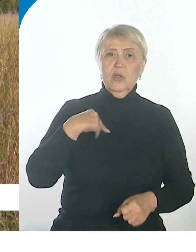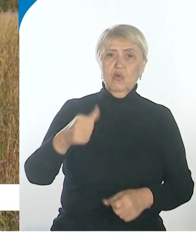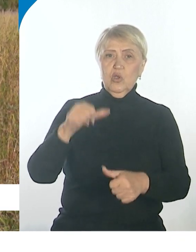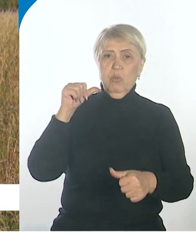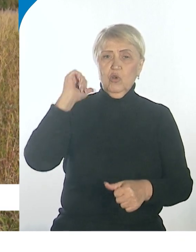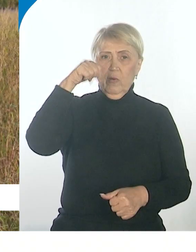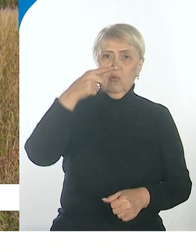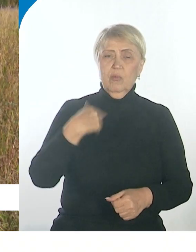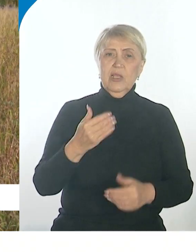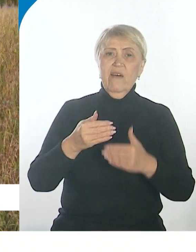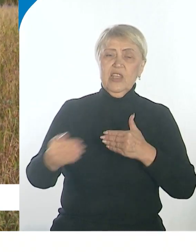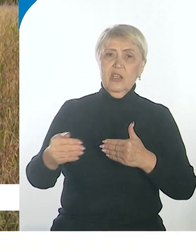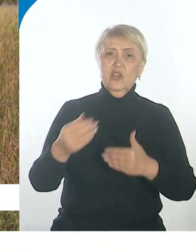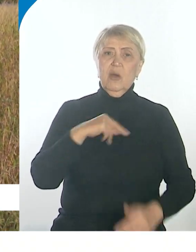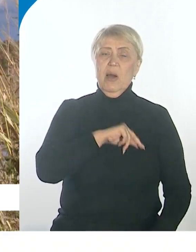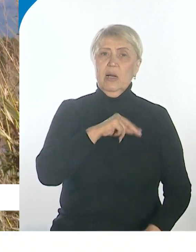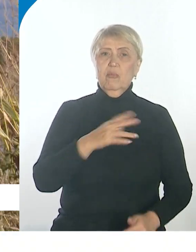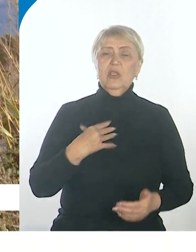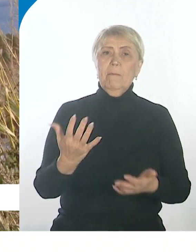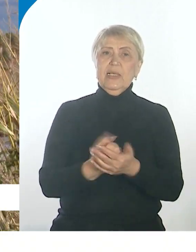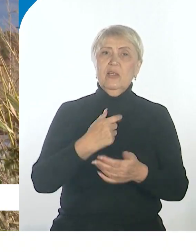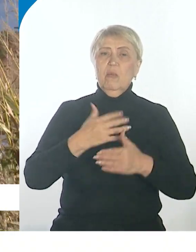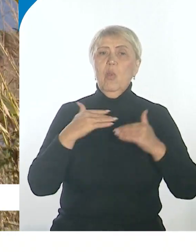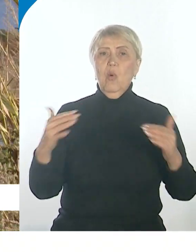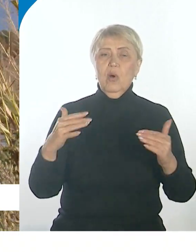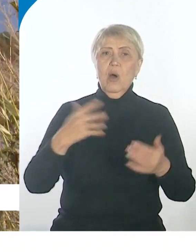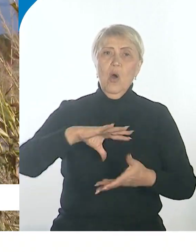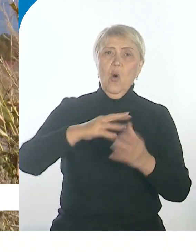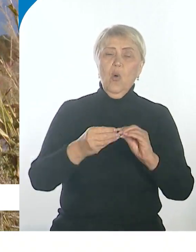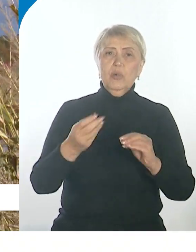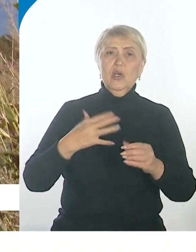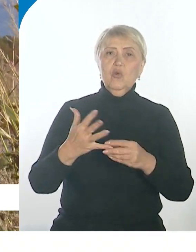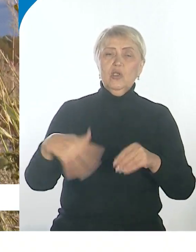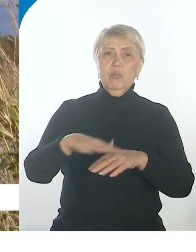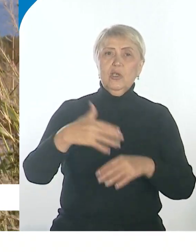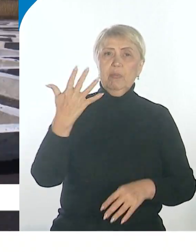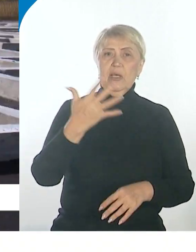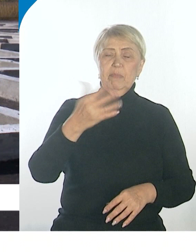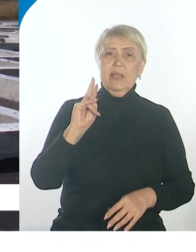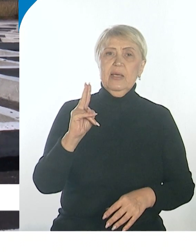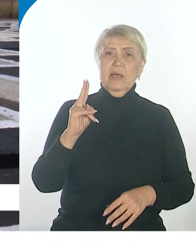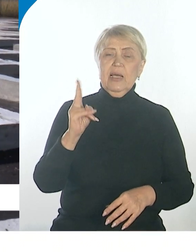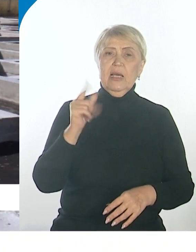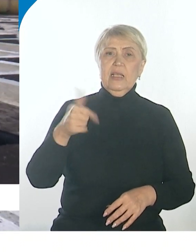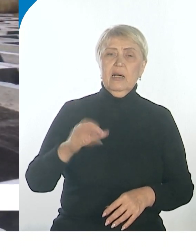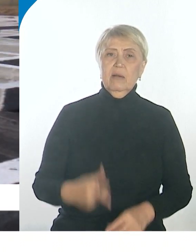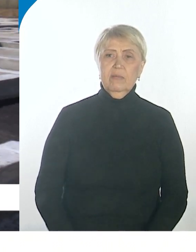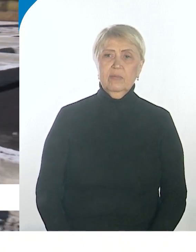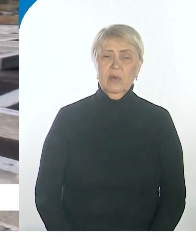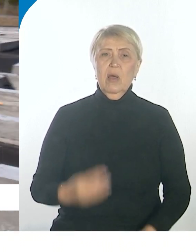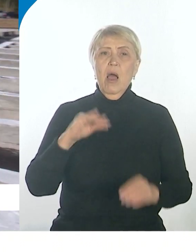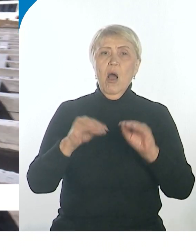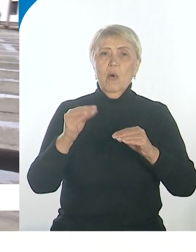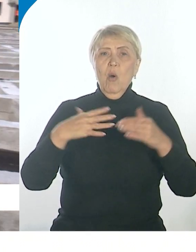В дальнейшем работы предстоит еще много. Общая площадь строящегося кладбища 55 гектаров. Обустроить здесь нужно больше